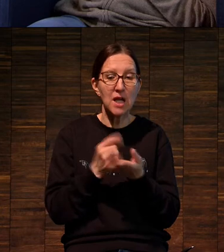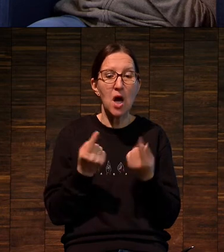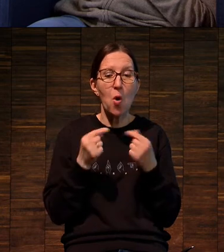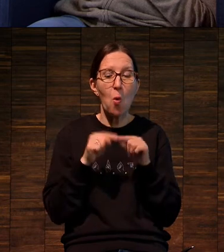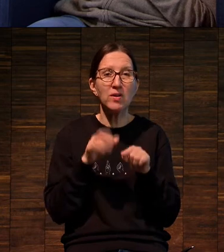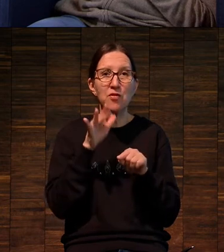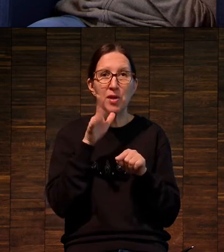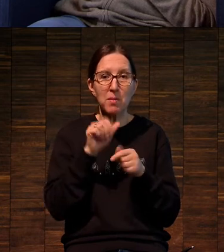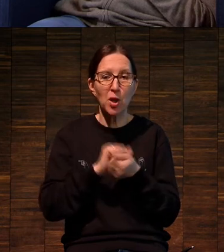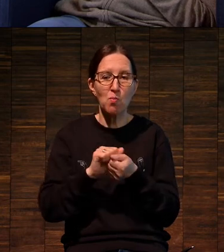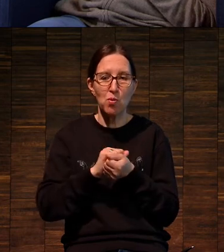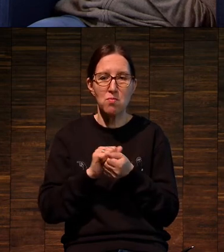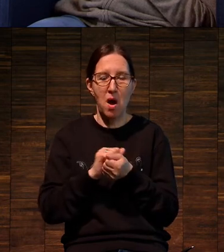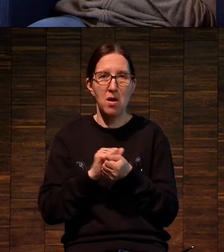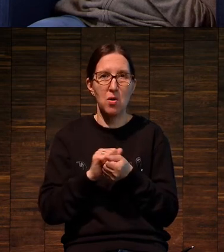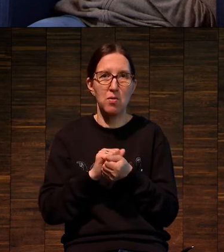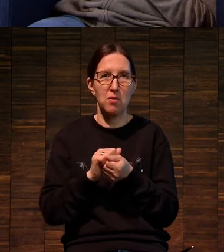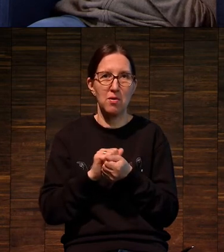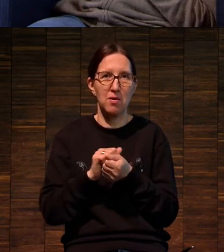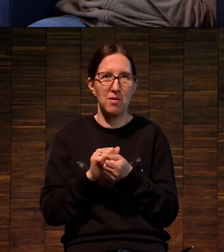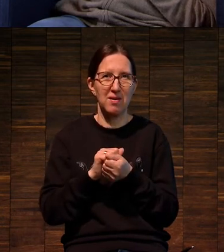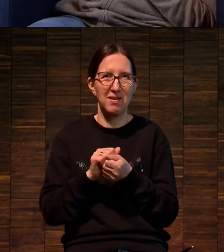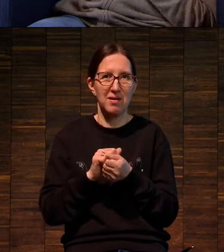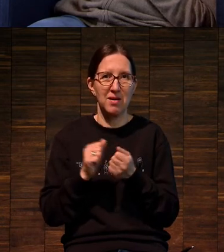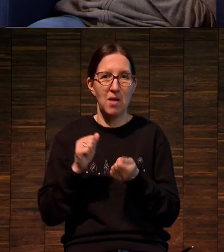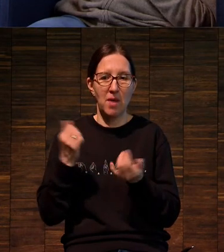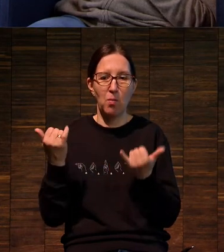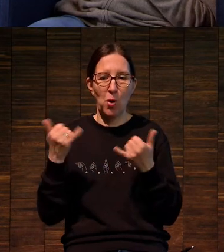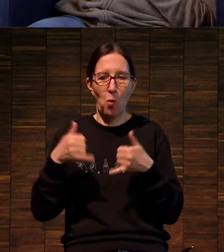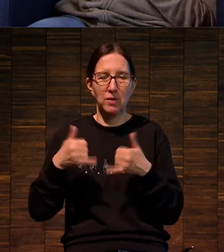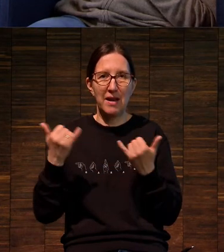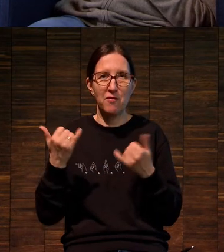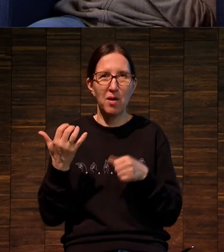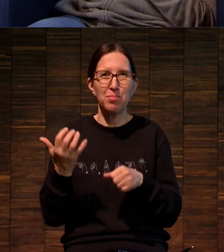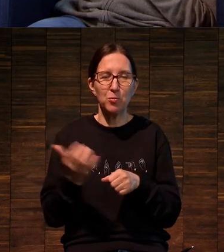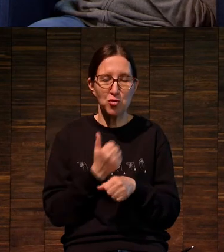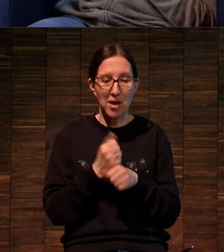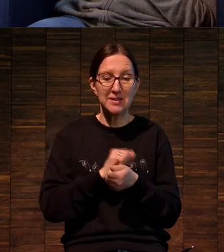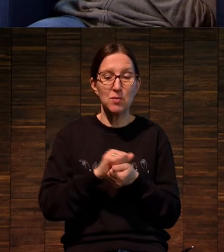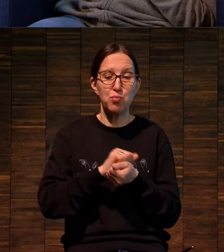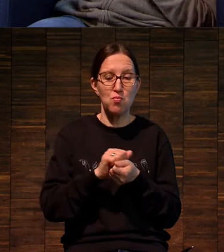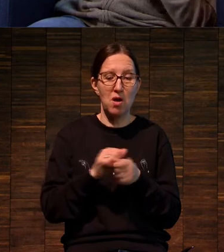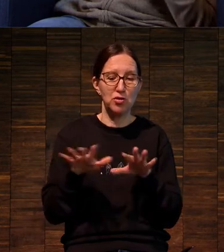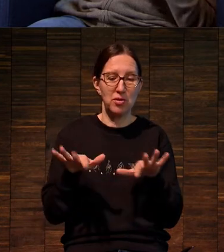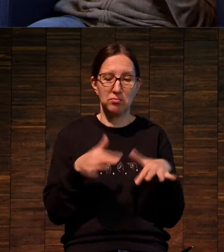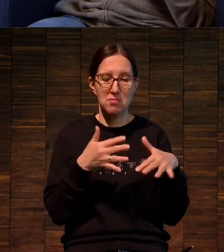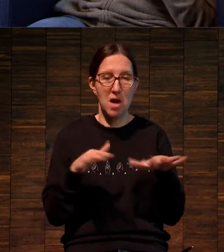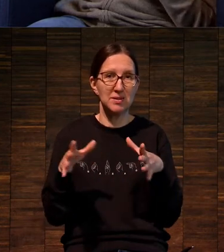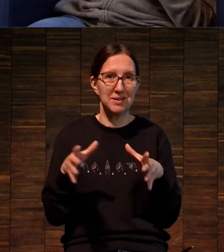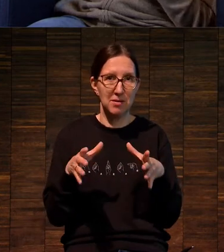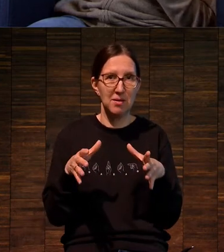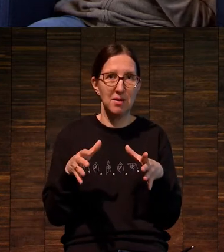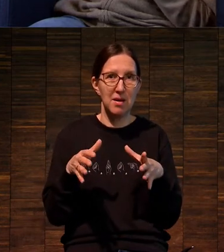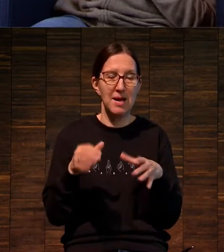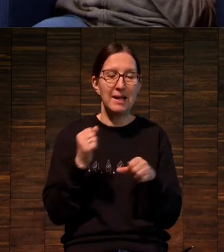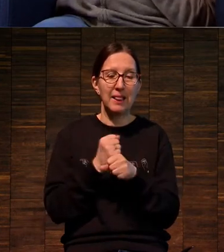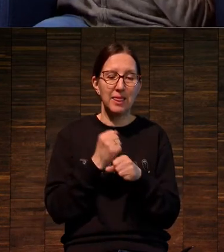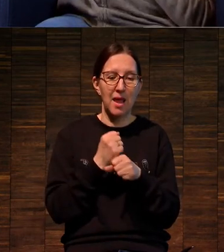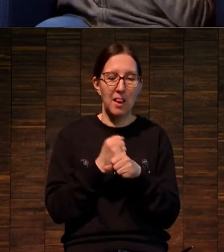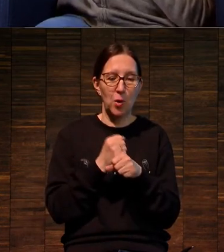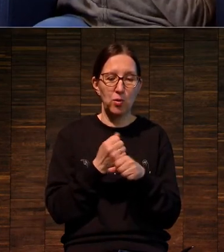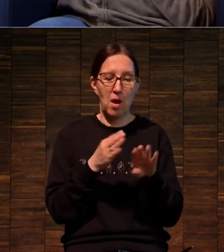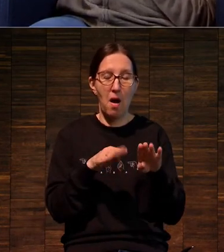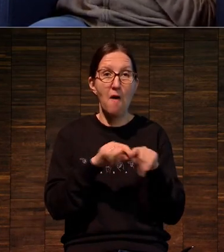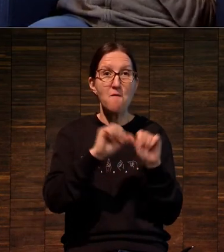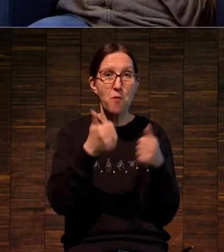То есть бумажную массу, пульпу, делают объемную печатную форму.